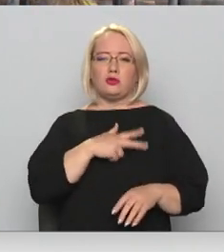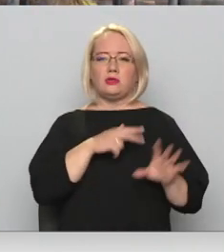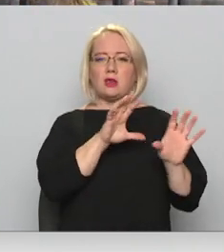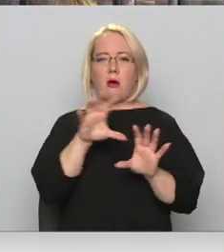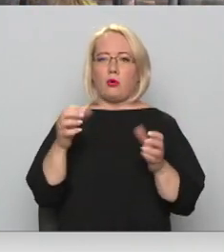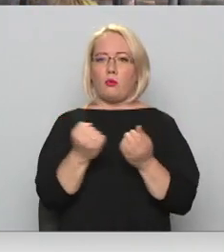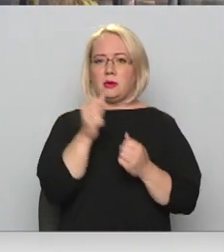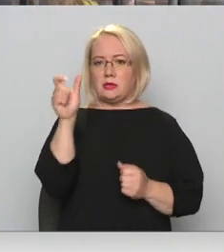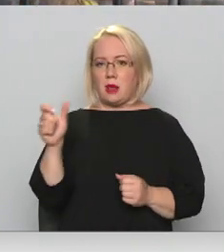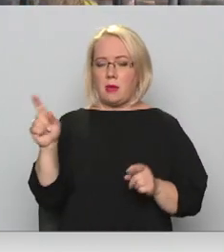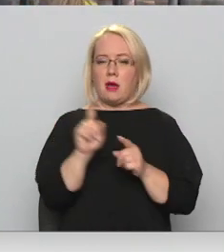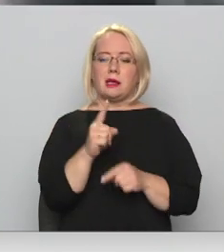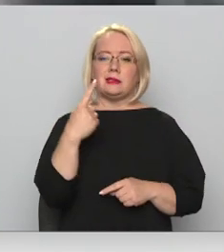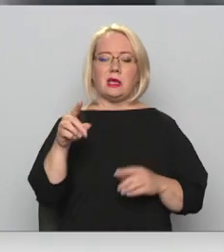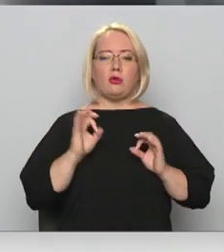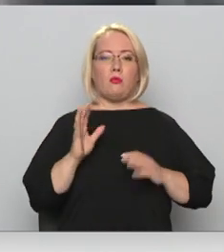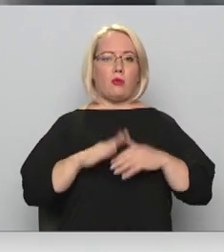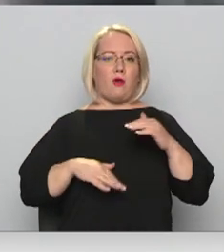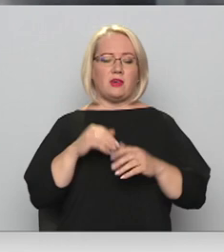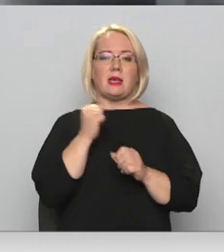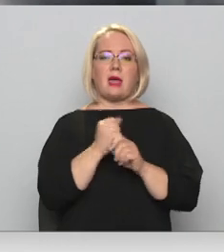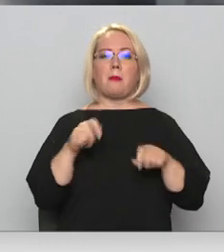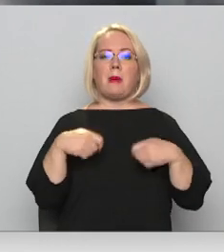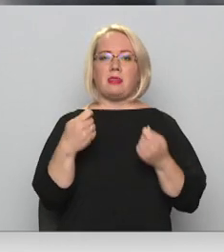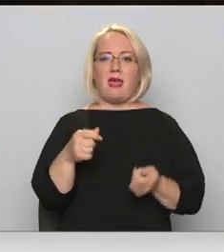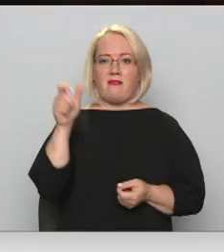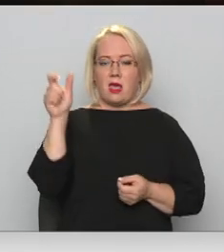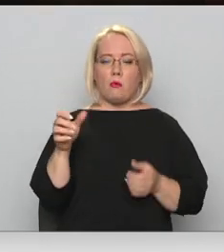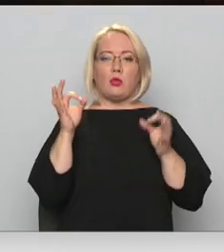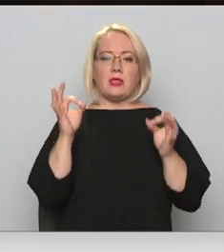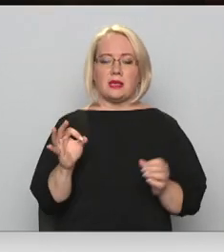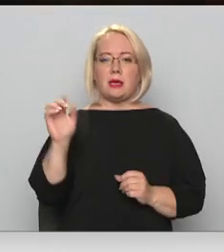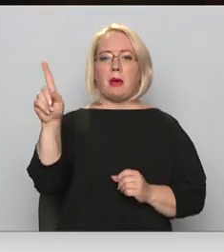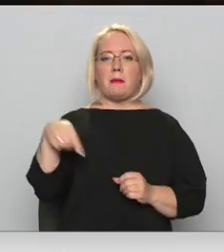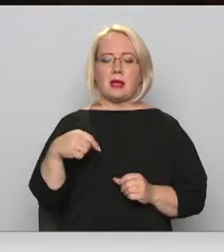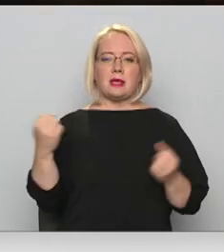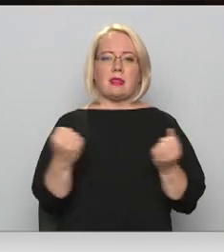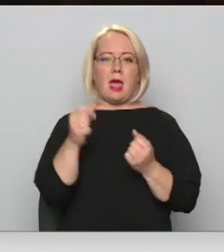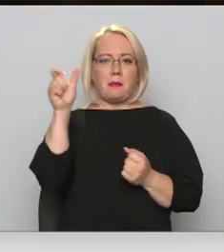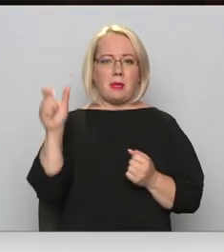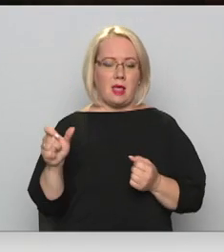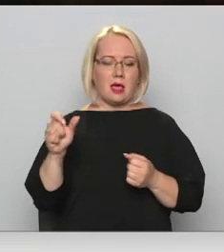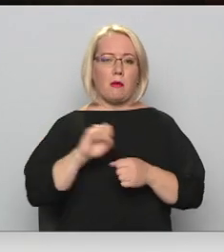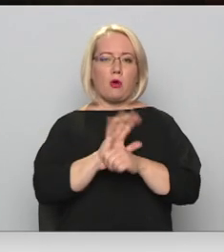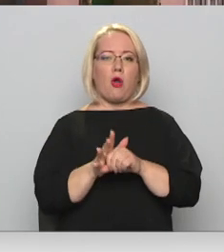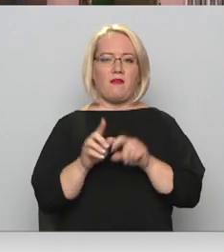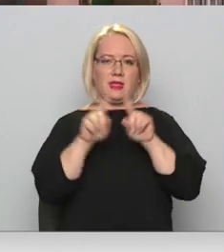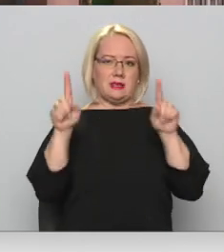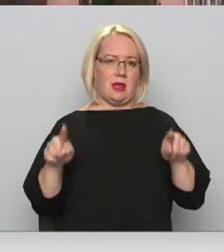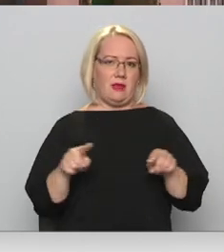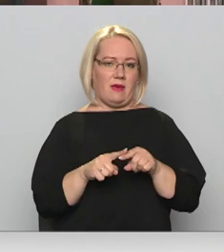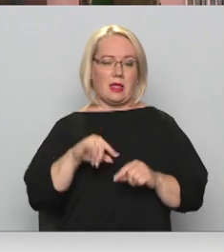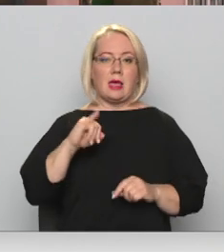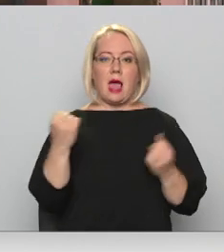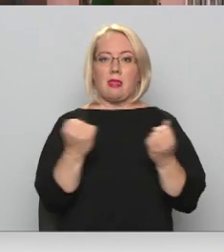darbiniekus, arī citu profesiju darba devējiem būs tiesības prasīt saviem darbiniekiem COVID-19 certifikātu. Ja